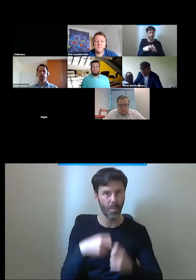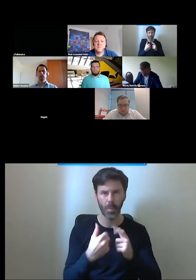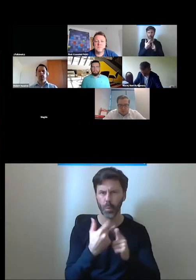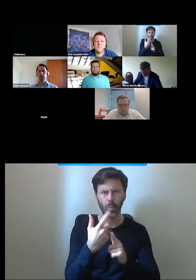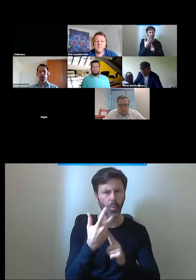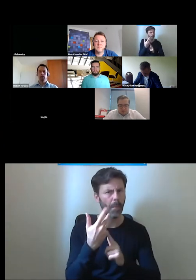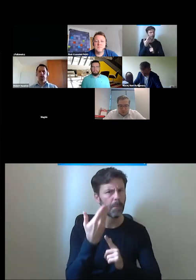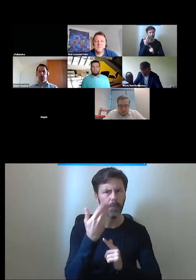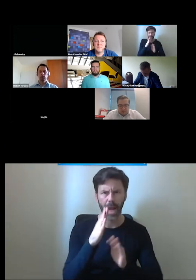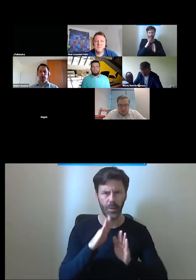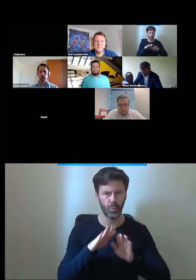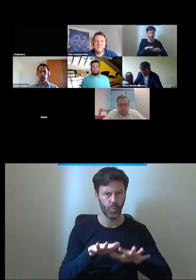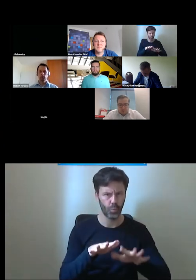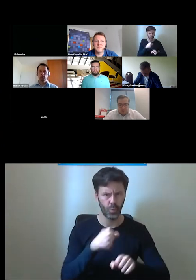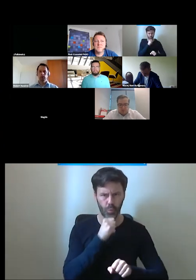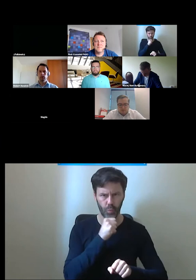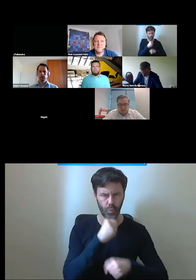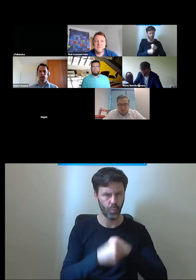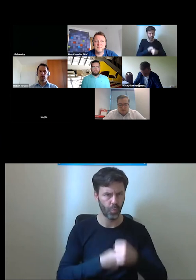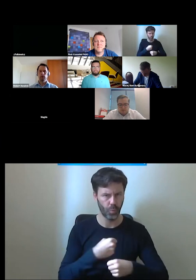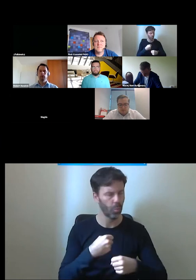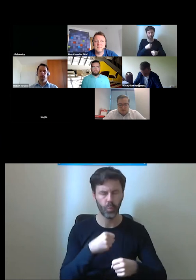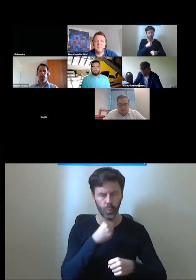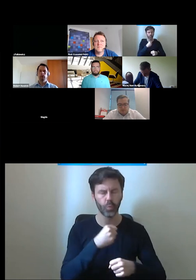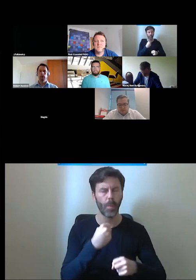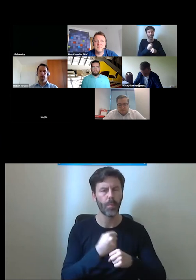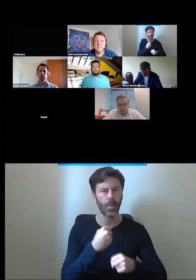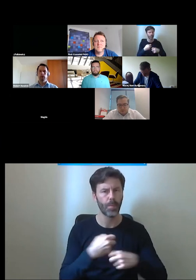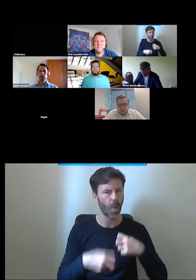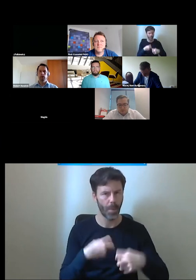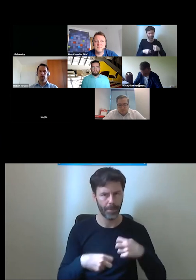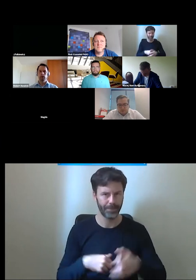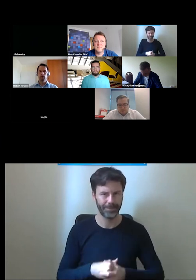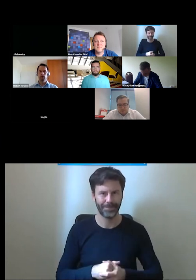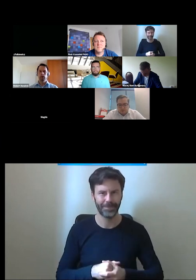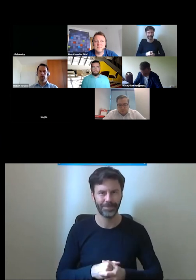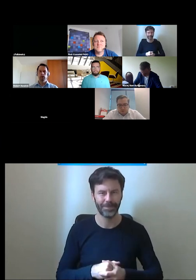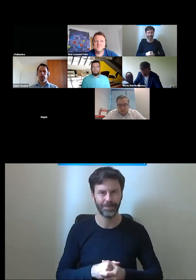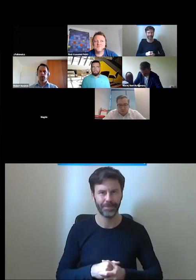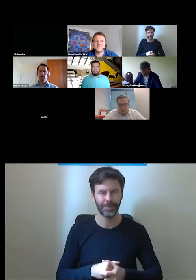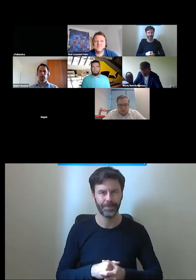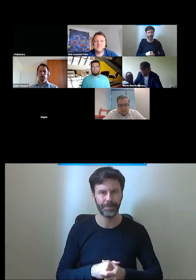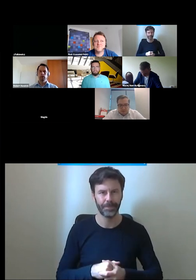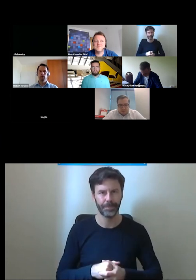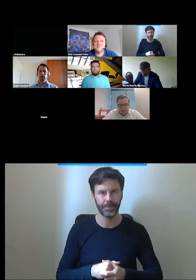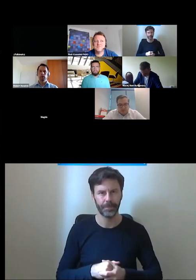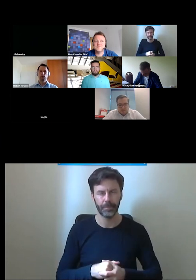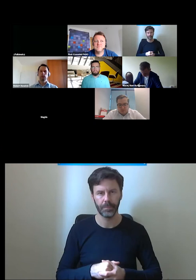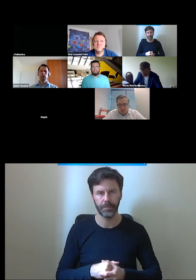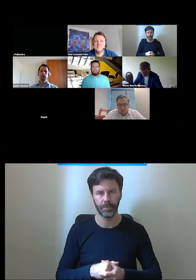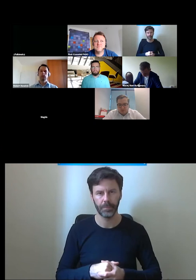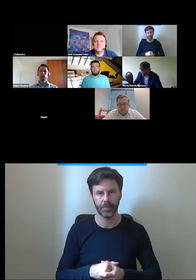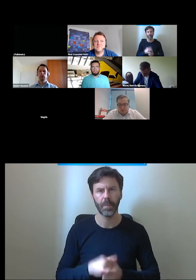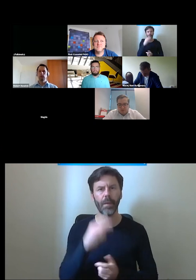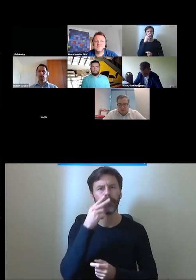oddaje taką esencję problemów które na kolei występują jeżeli chodzi o dostępność ale jest generalnie jak Państwo też